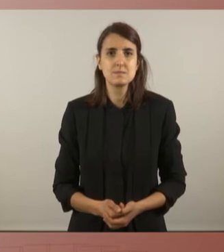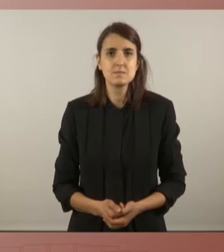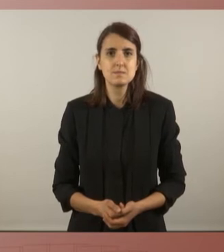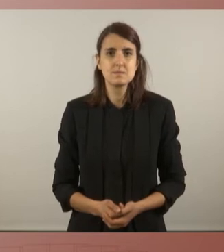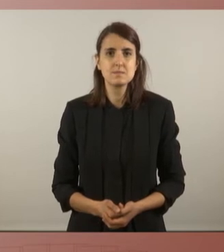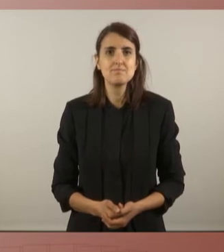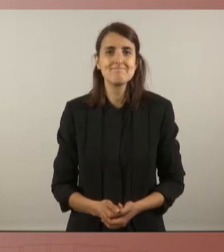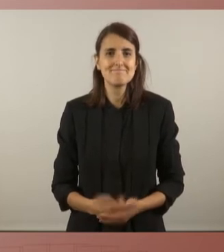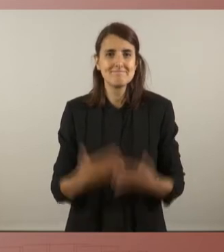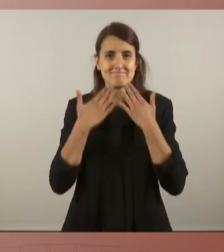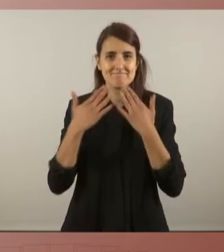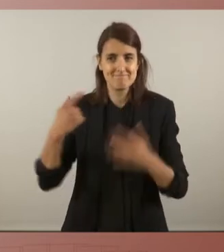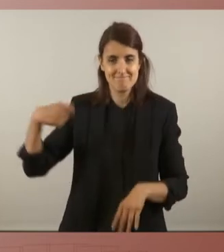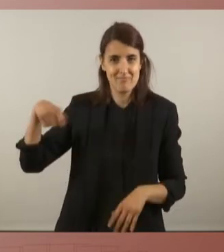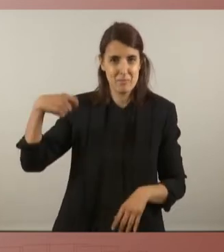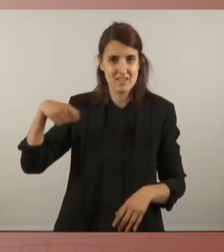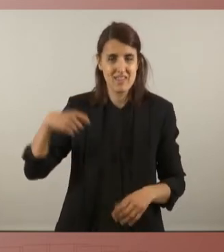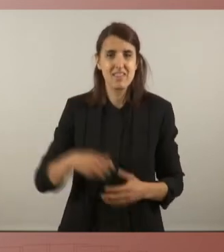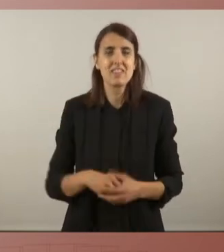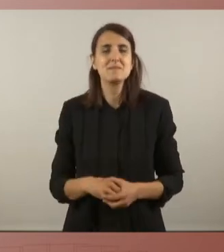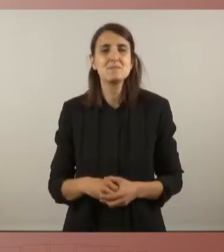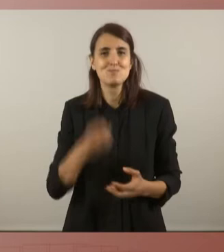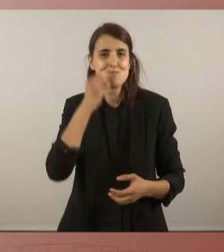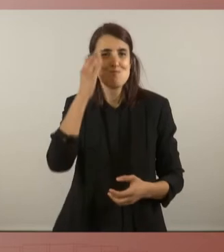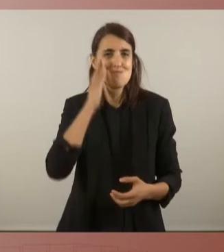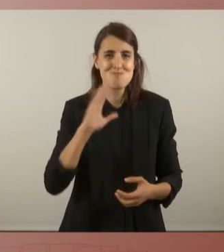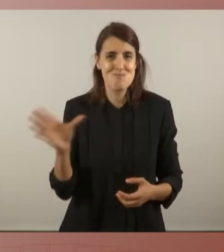Gràcies, presidenta. Bon dia a tothom.